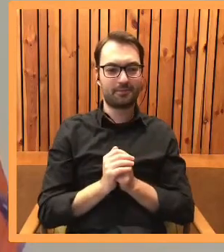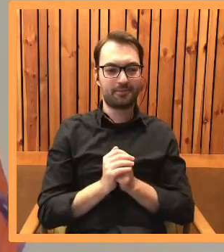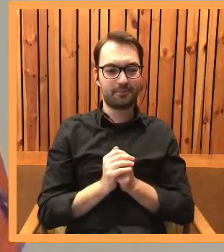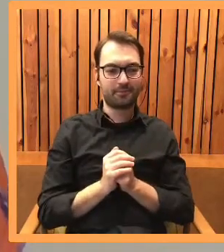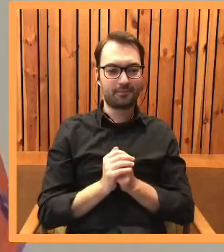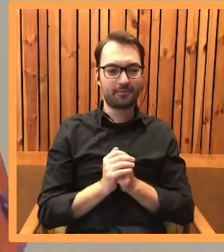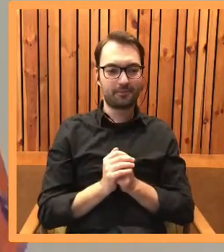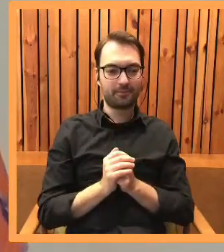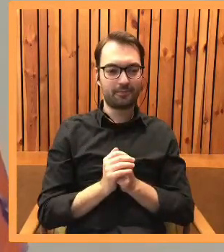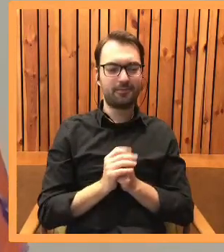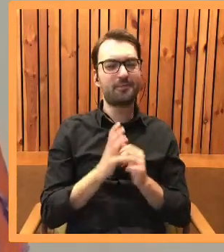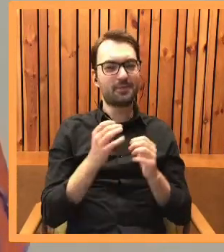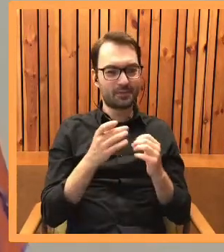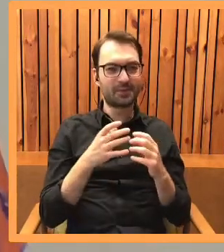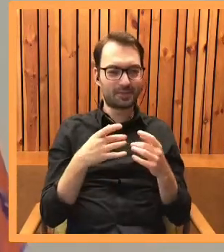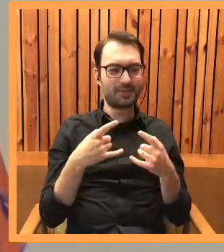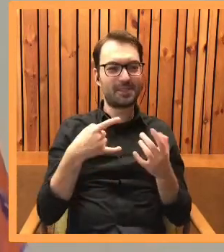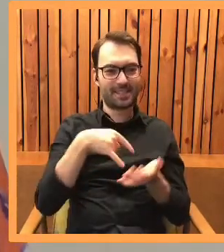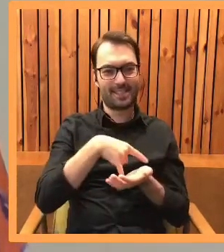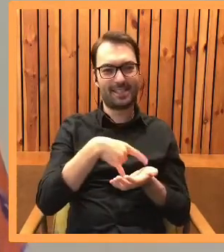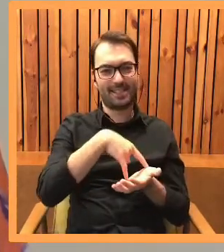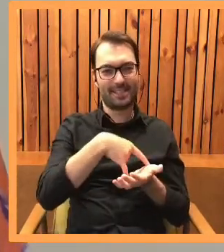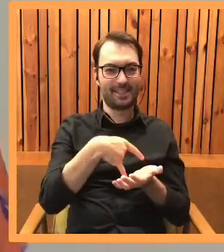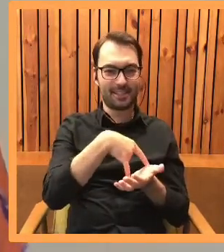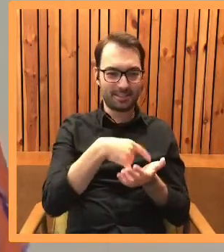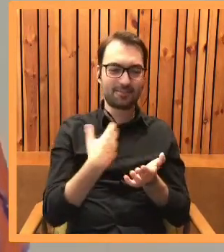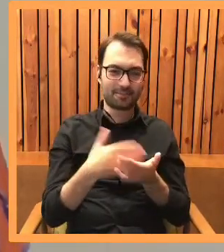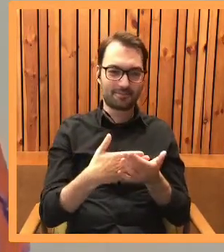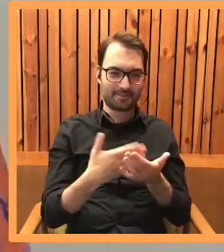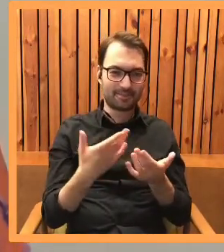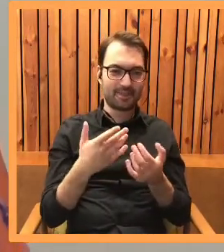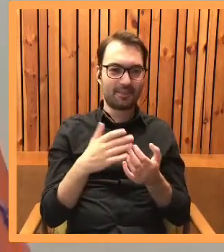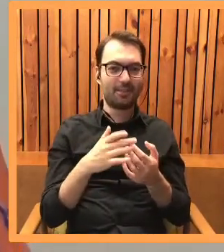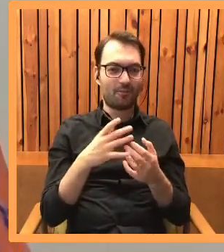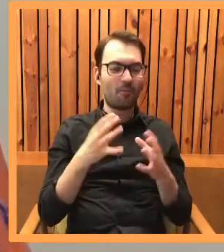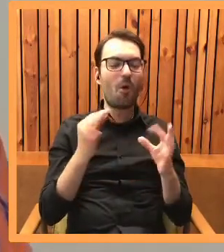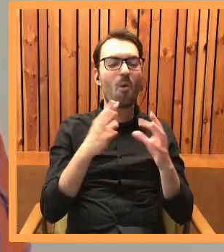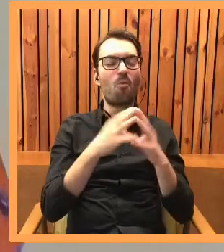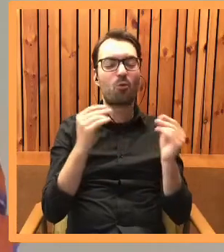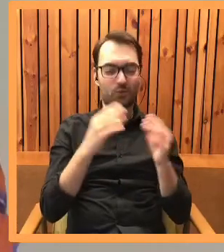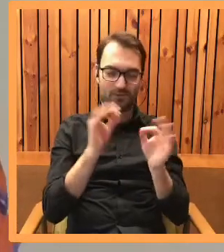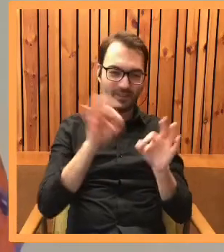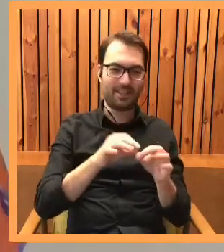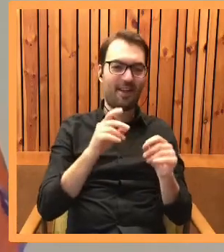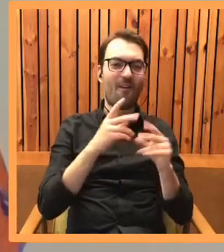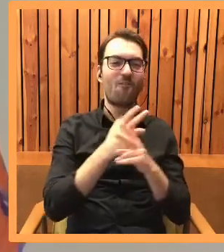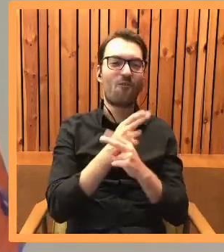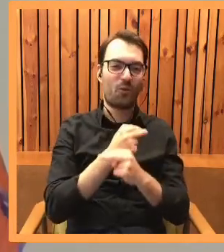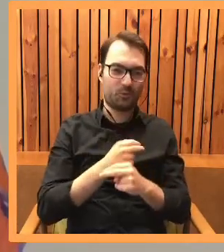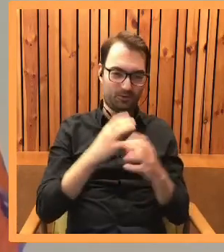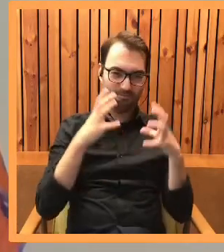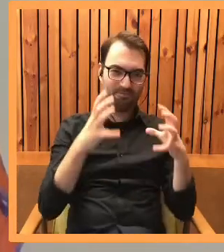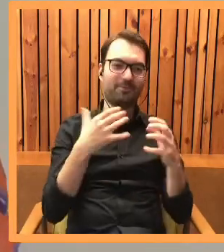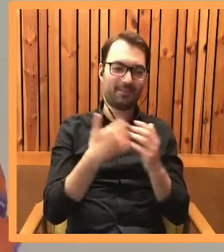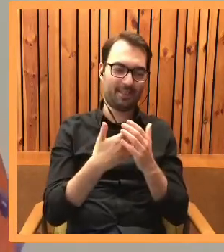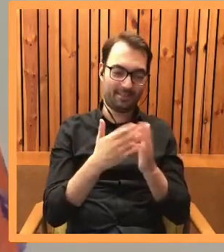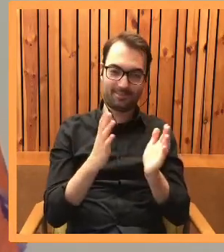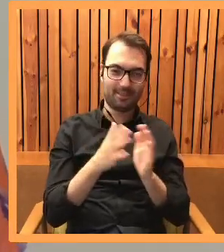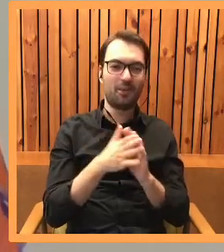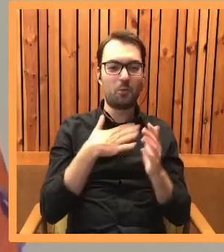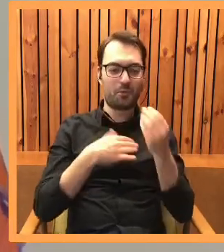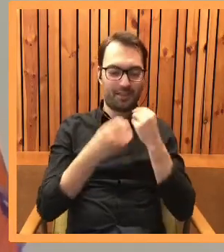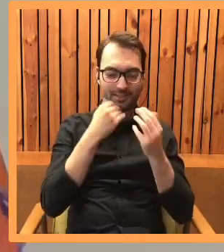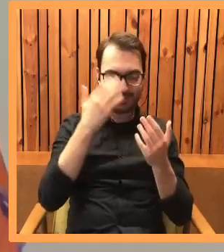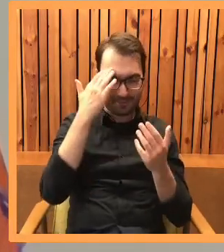Jest dość kurpulentny, przez to, że jest tylko i wyłącznie puszysty oczywiście. No i lubi